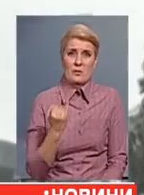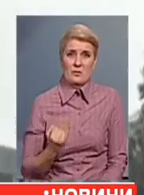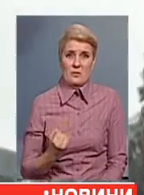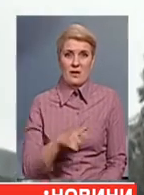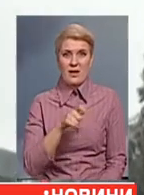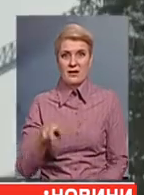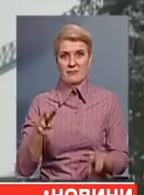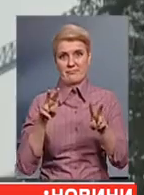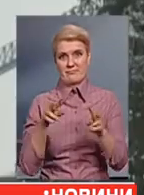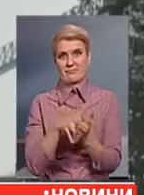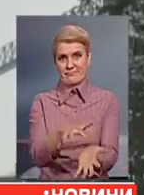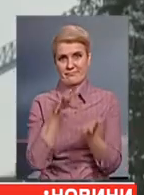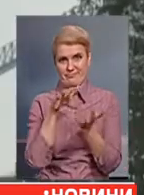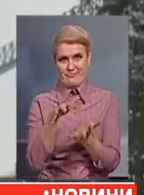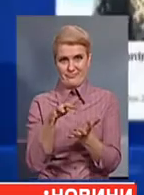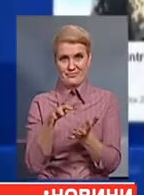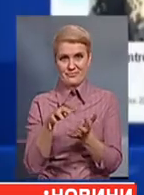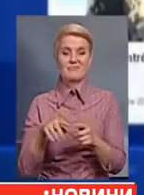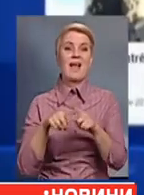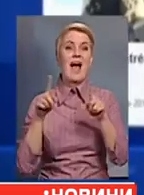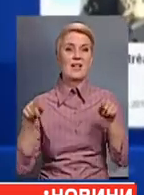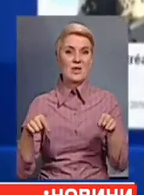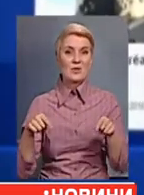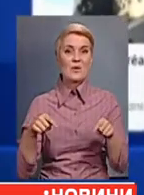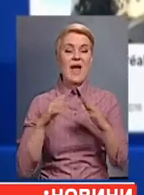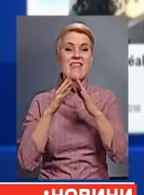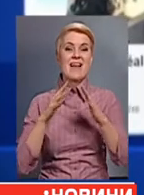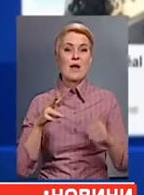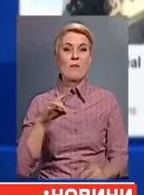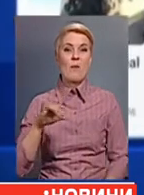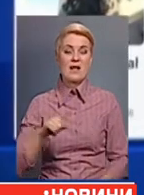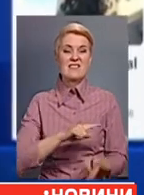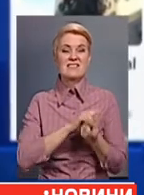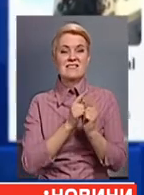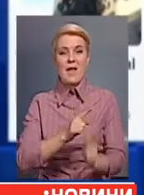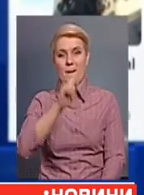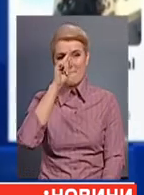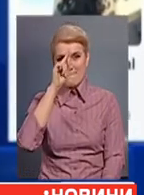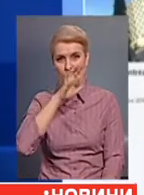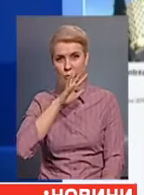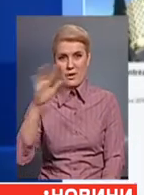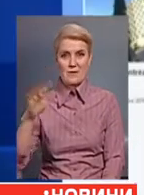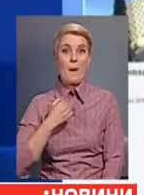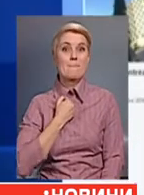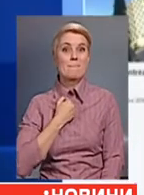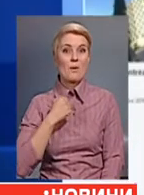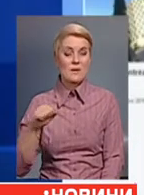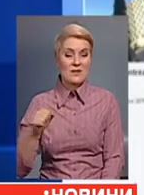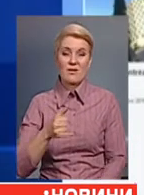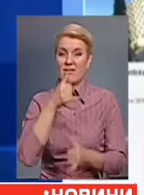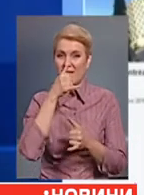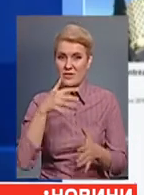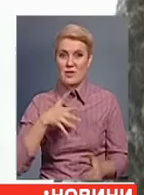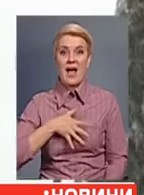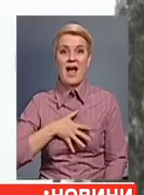Жителі з неї відверто глозують. Акаунт ялинка Монреаля в Твіттері стрімко стає популярним. До речі, побити рекорд так і не вдалося.